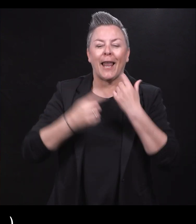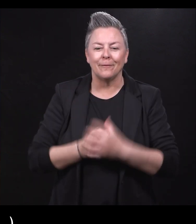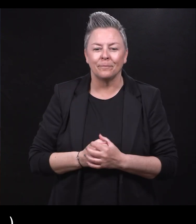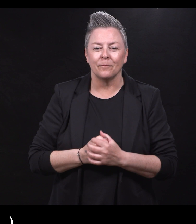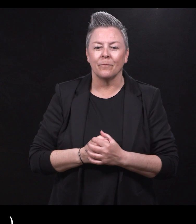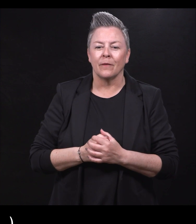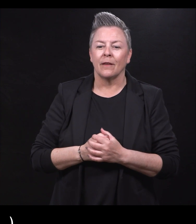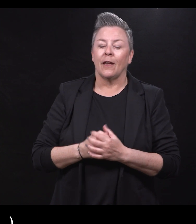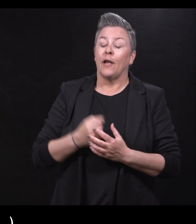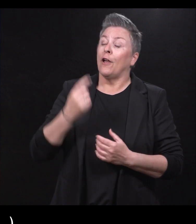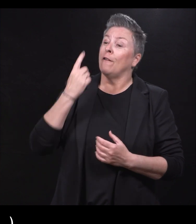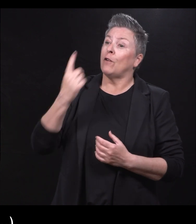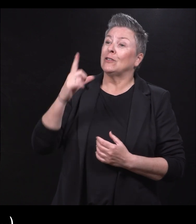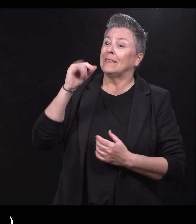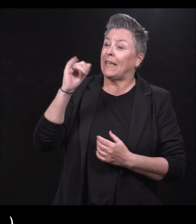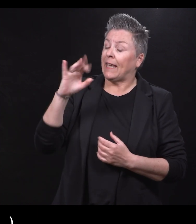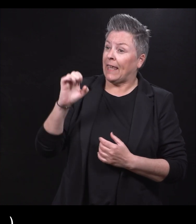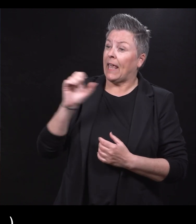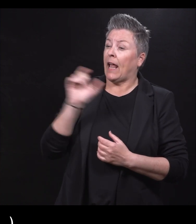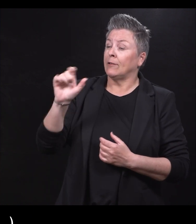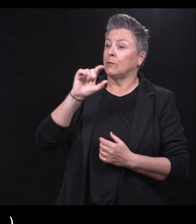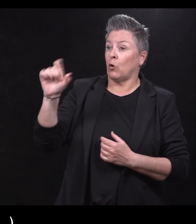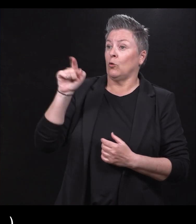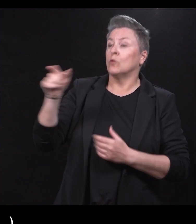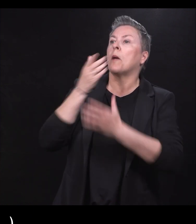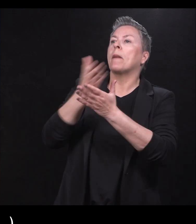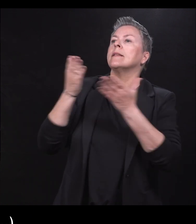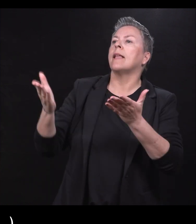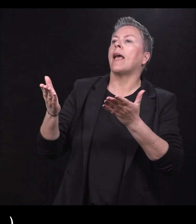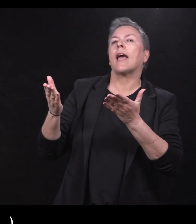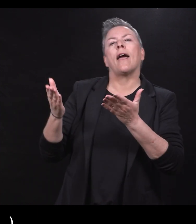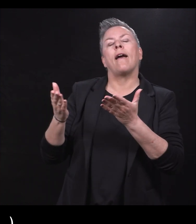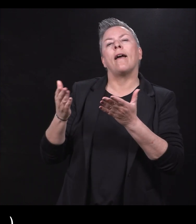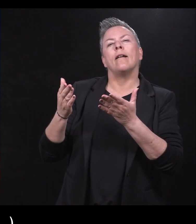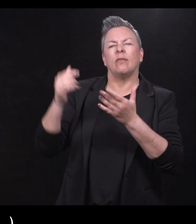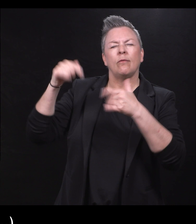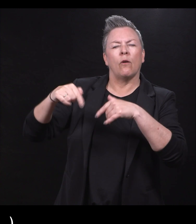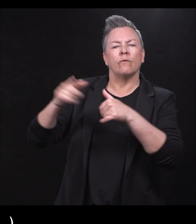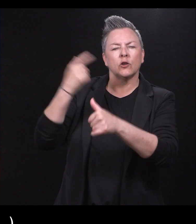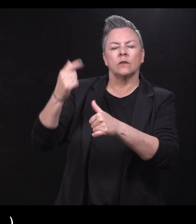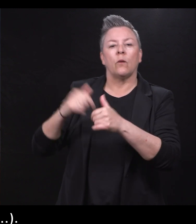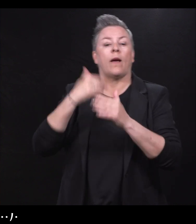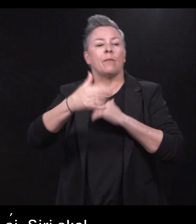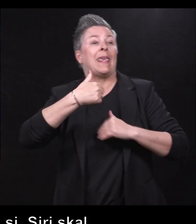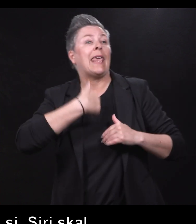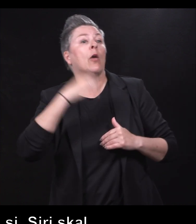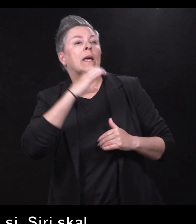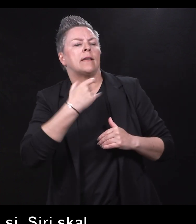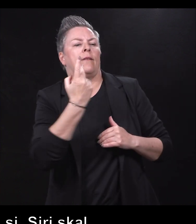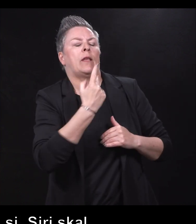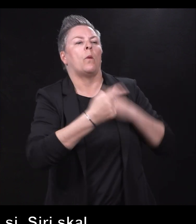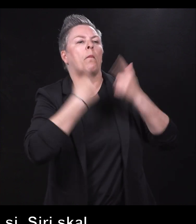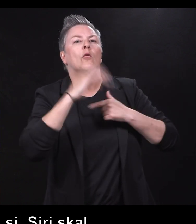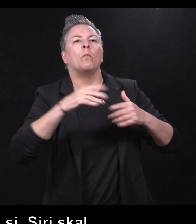Først, Siri Elfborg skal presentere det litt inledningsvis, og så skal jeg og Kristian snakke litt om